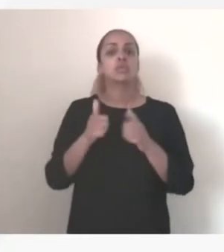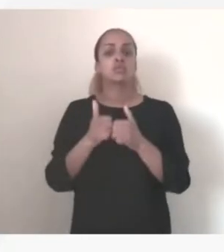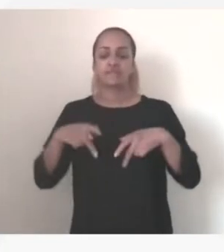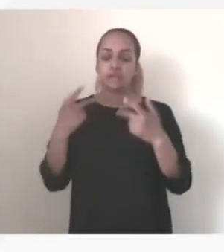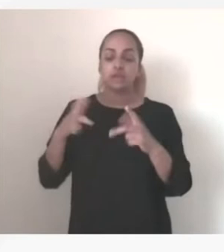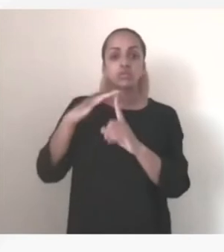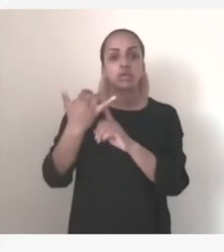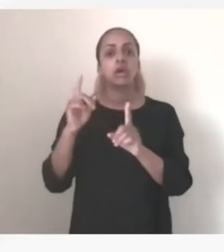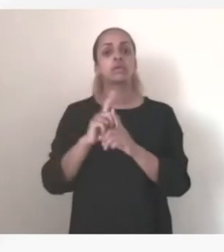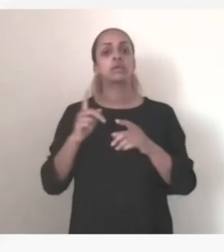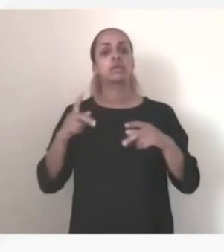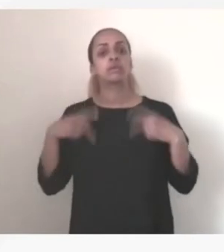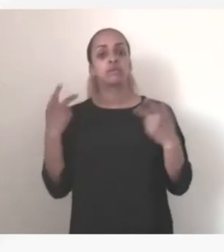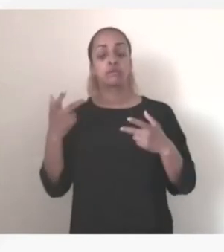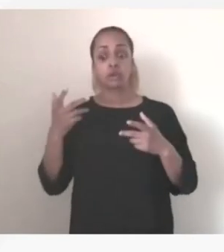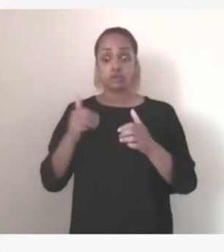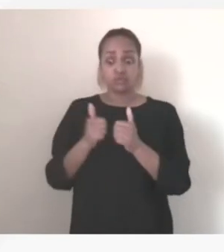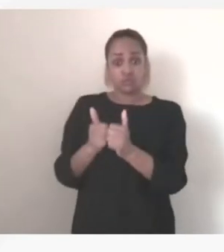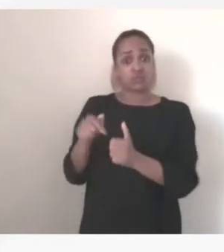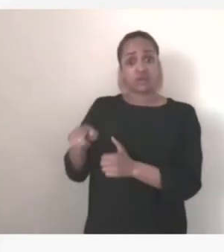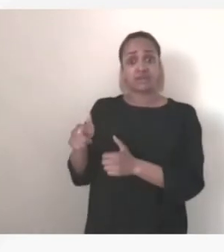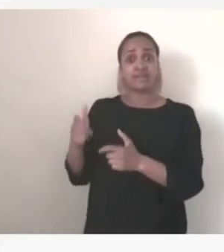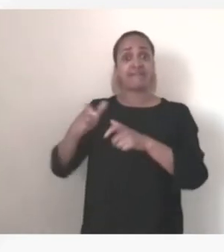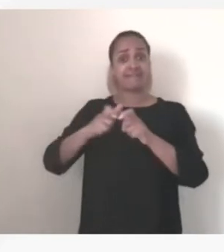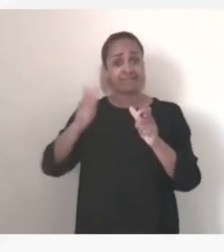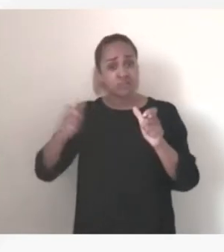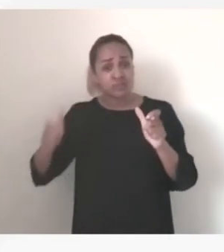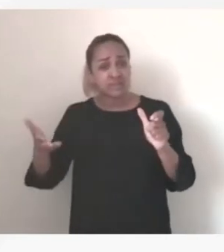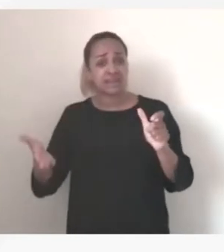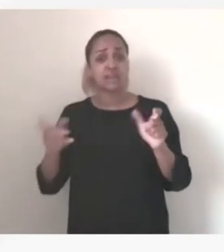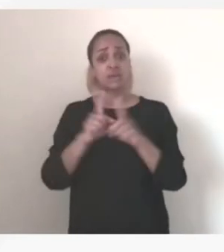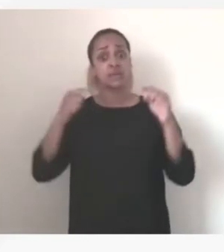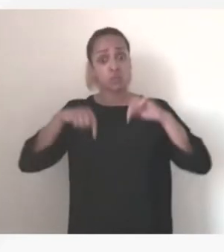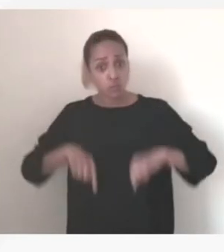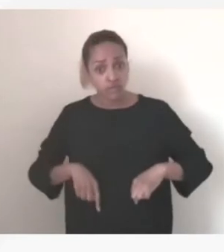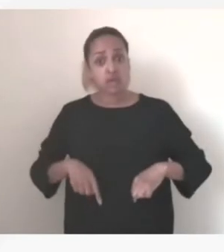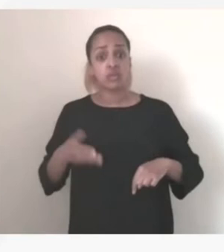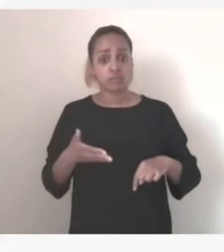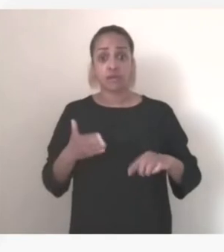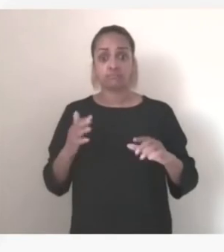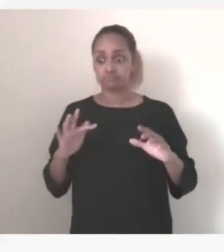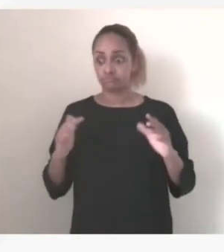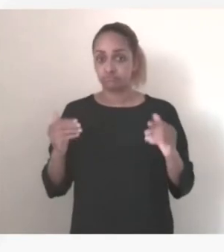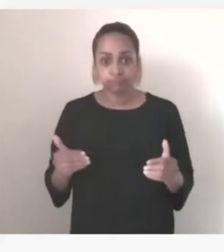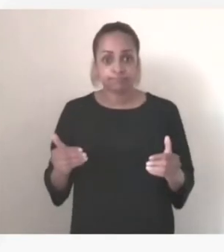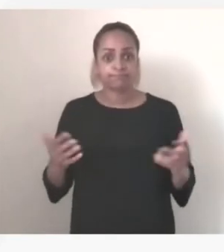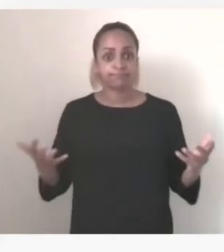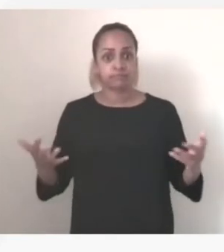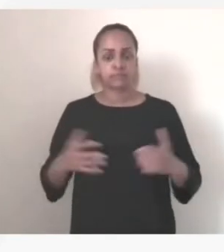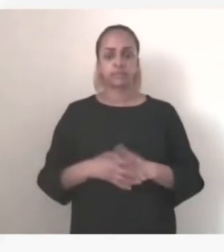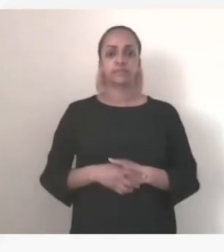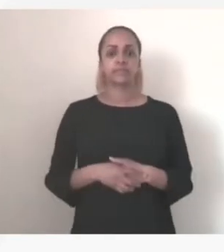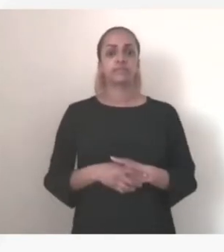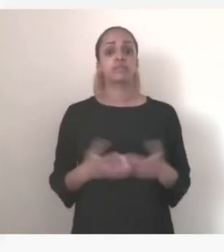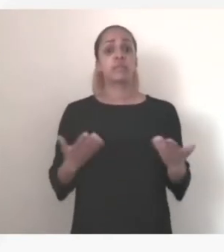pans entiers de l'activité industrielle, mais aussi gouvernementale qui s'arrête. Donc l'actualité nous